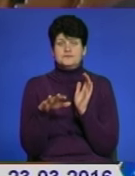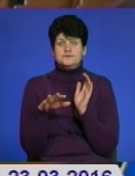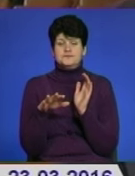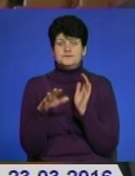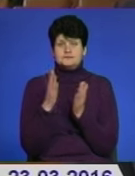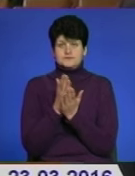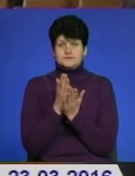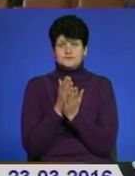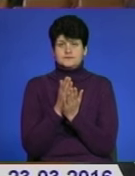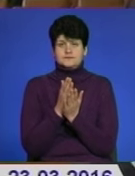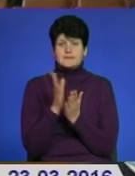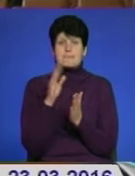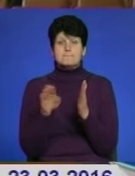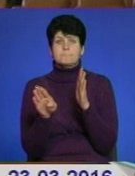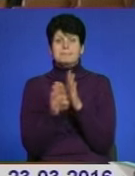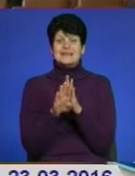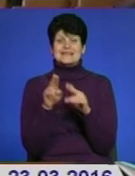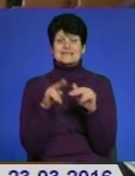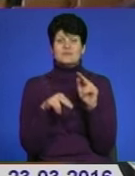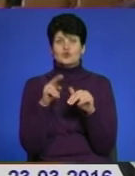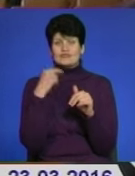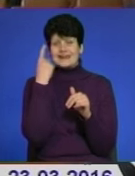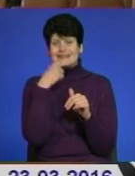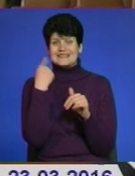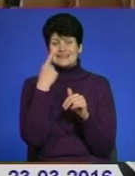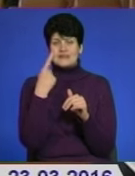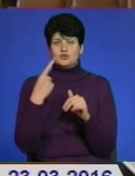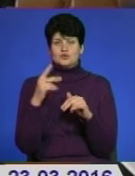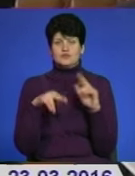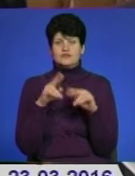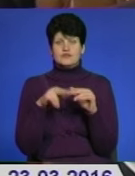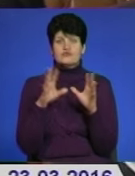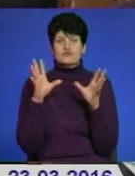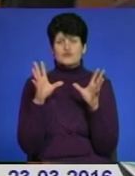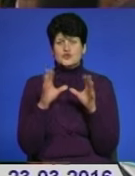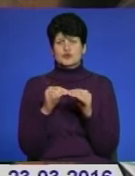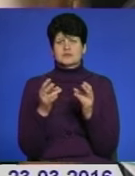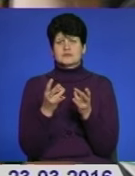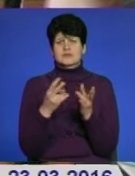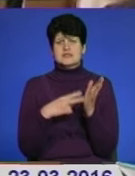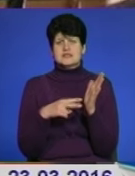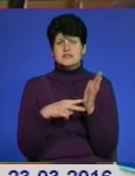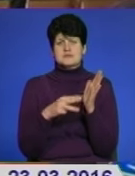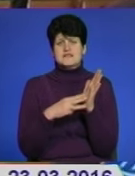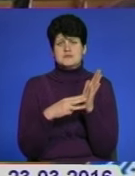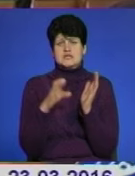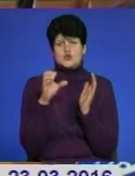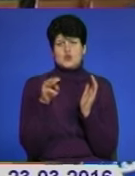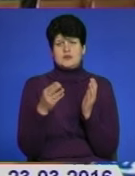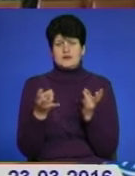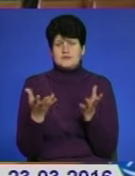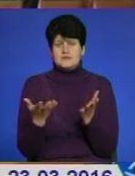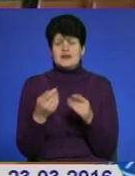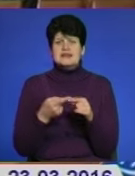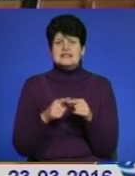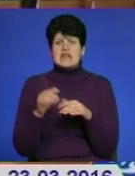становить. Під забудову на індивідуальне житло бійцям всього-навсього 70-80 сотник. Це